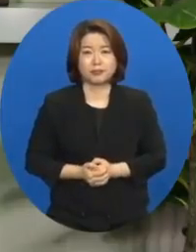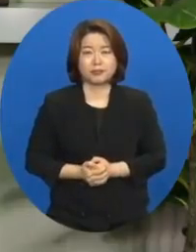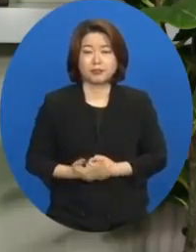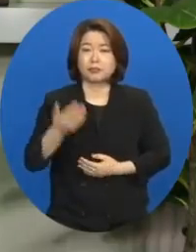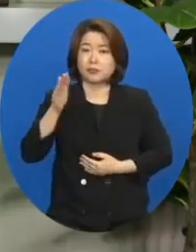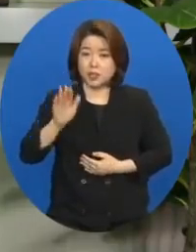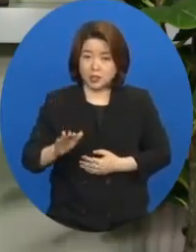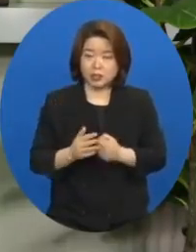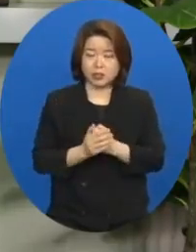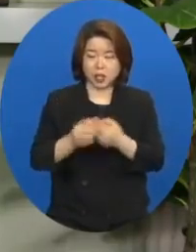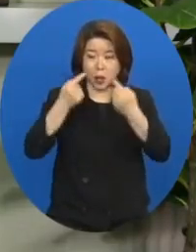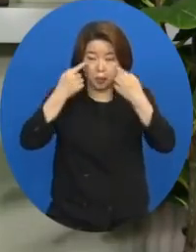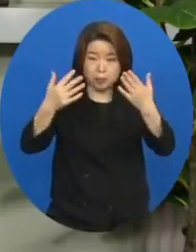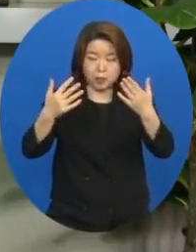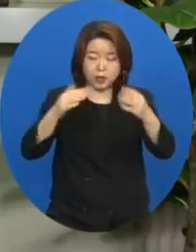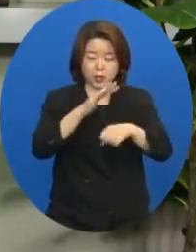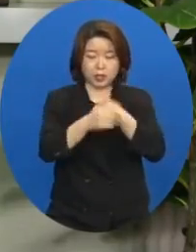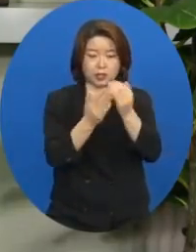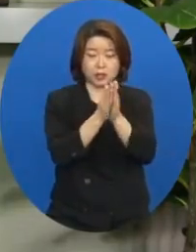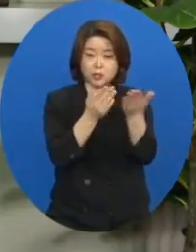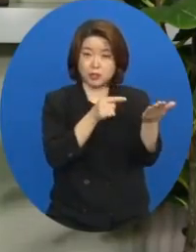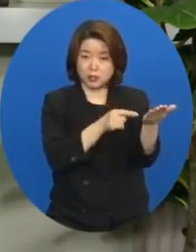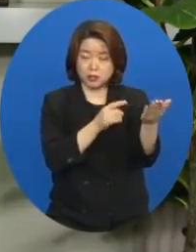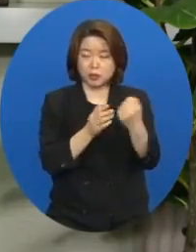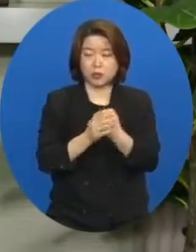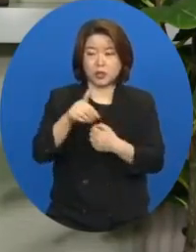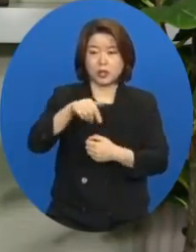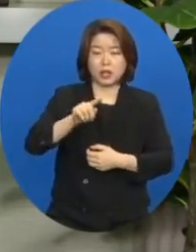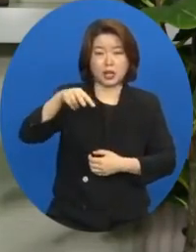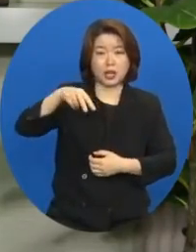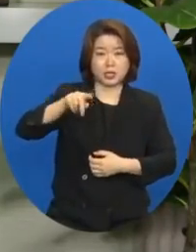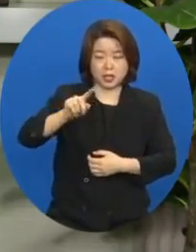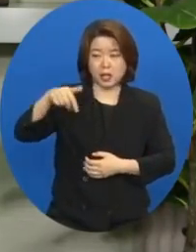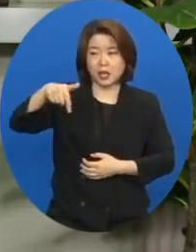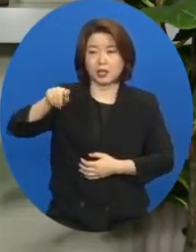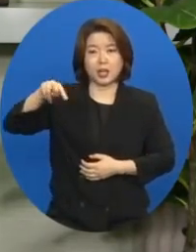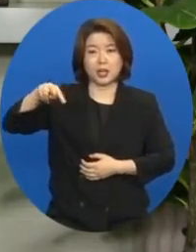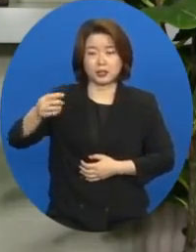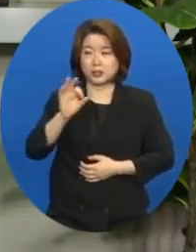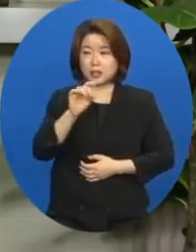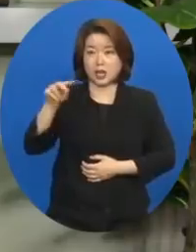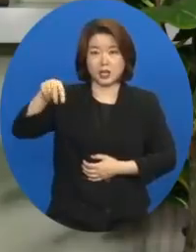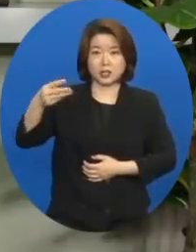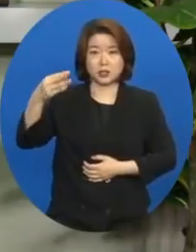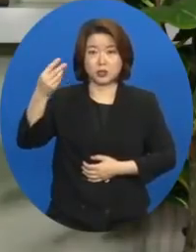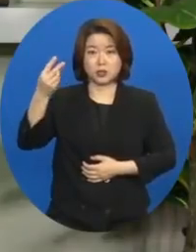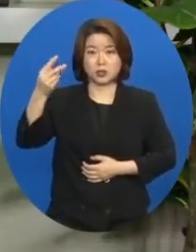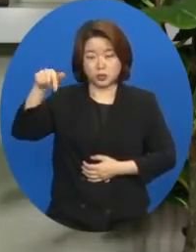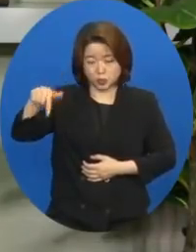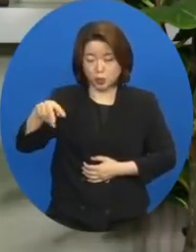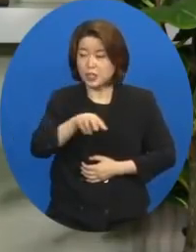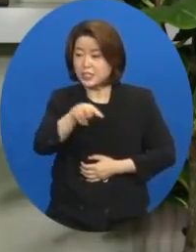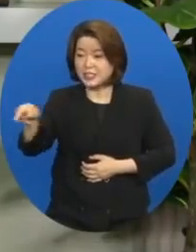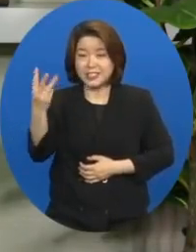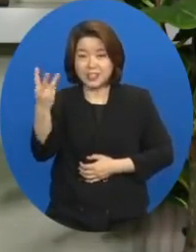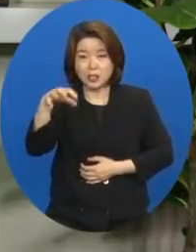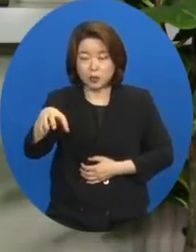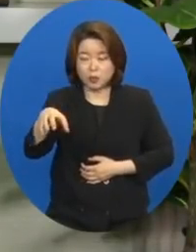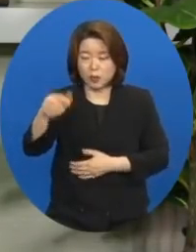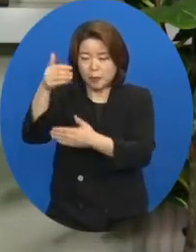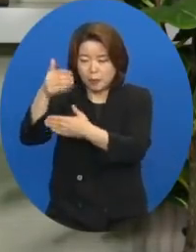그러나 분명하게 성경은 이 가사와 가두와 아스도스는 제외했다고 기록하고 있습니다.